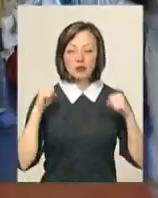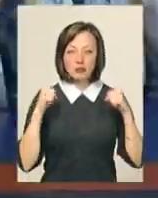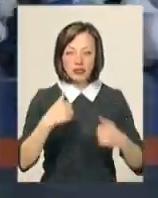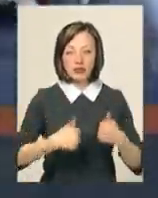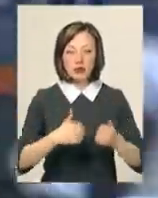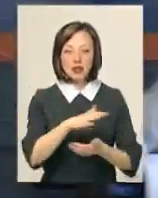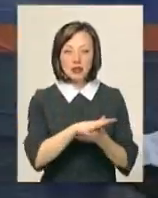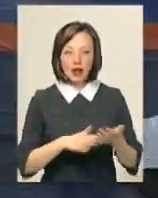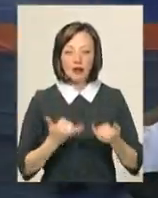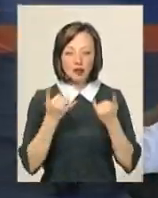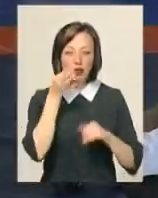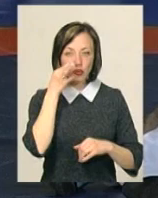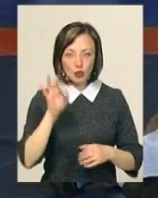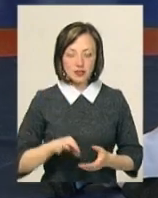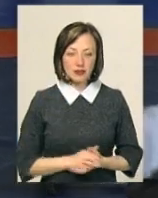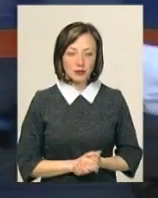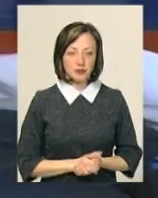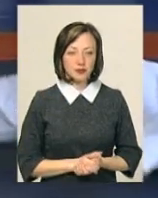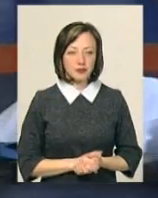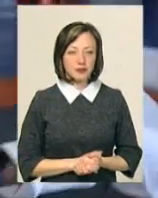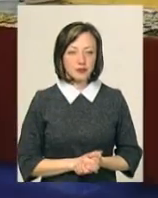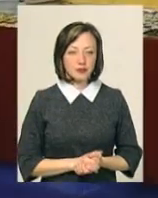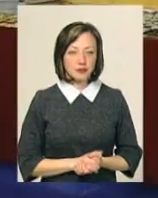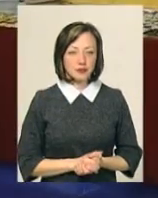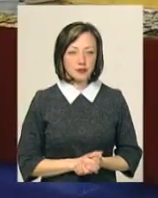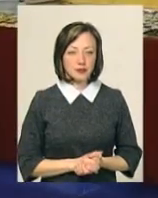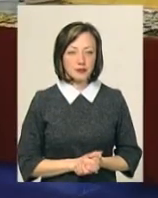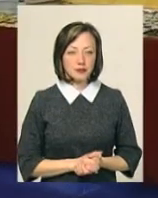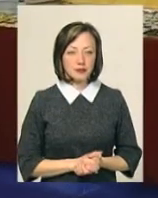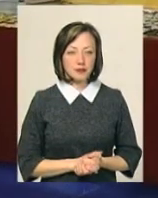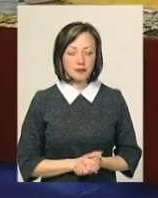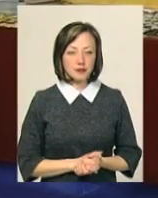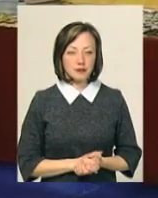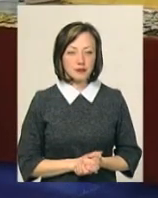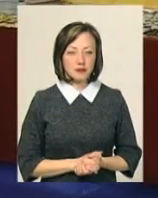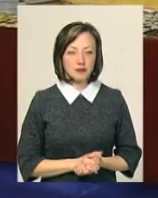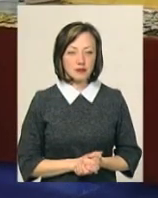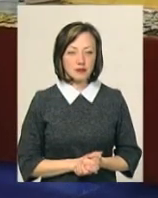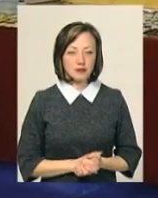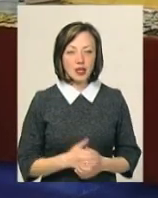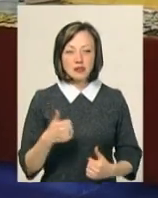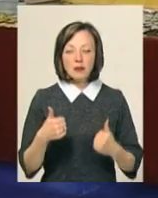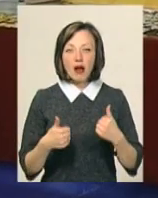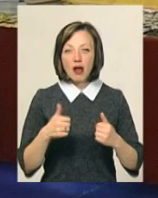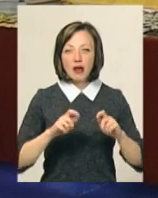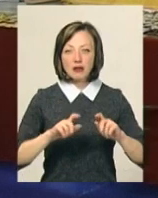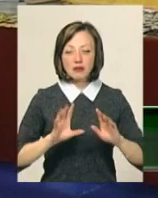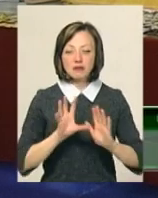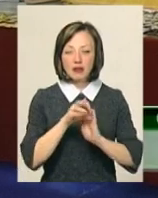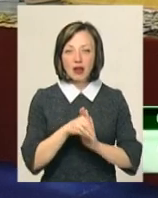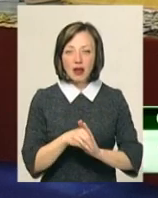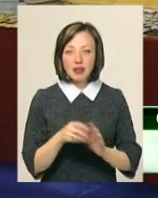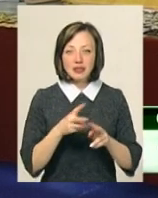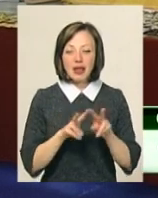змагаються далі для досвіду, каже секретар змагань Олена Осідлевич. Змагання несуть, в першу чергу, робочий характер,